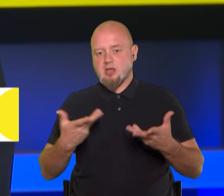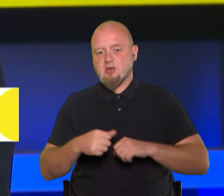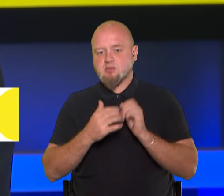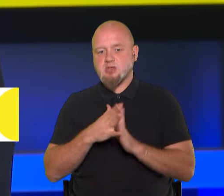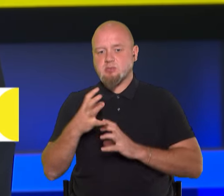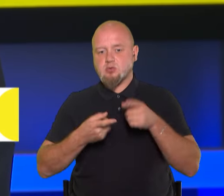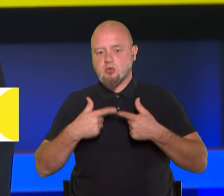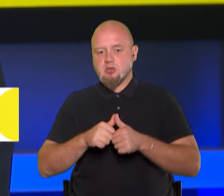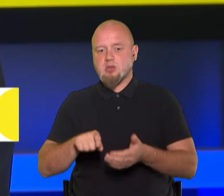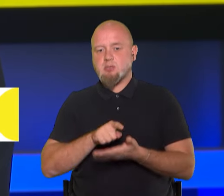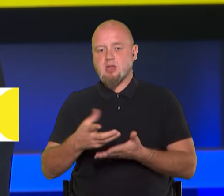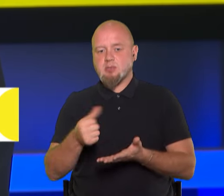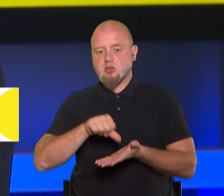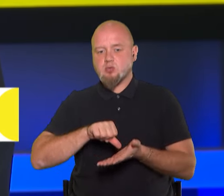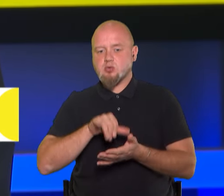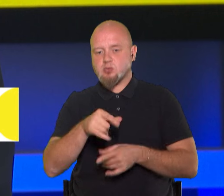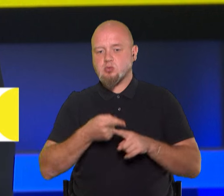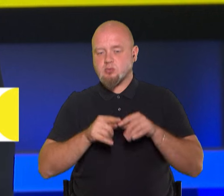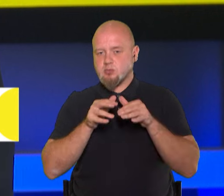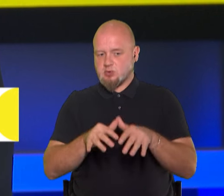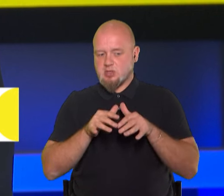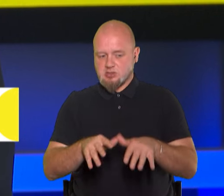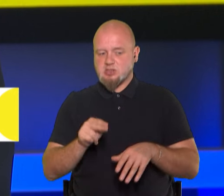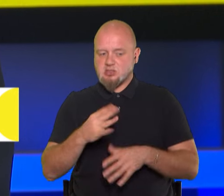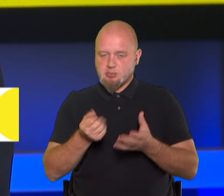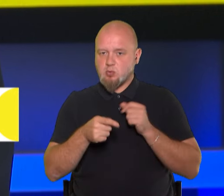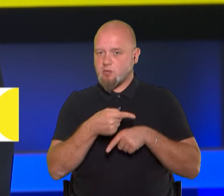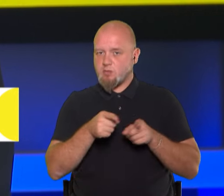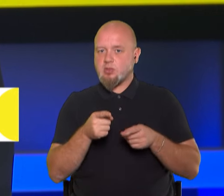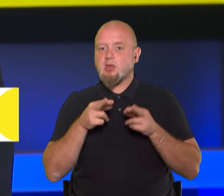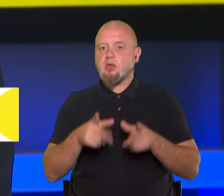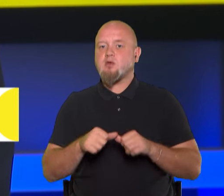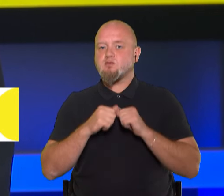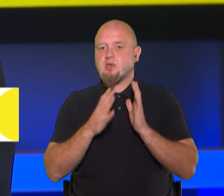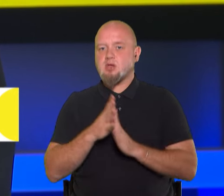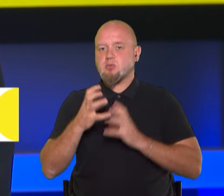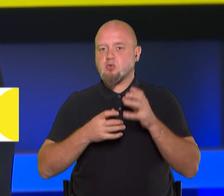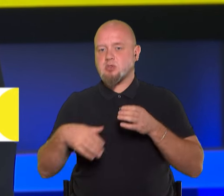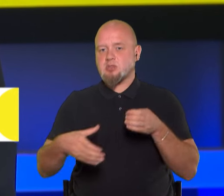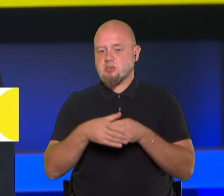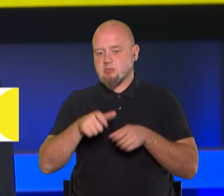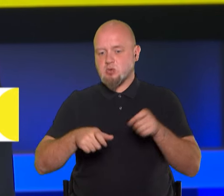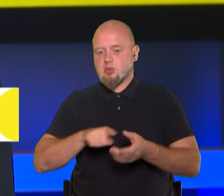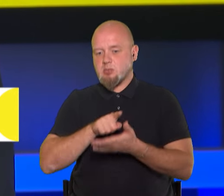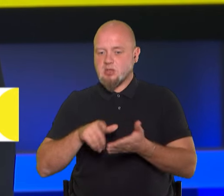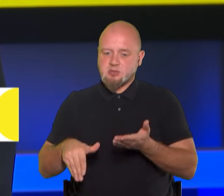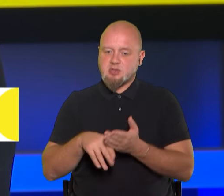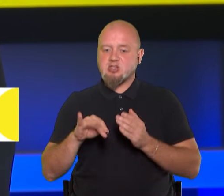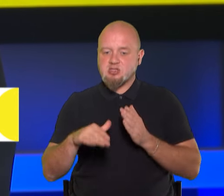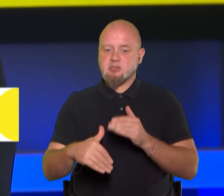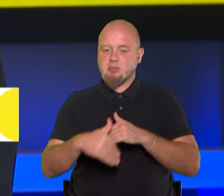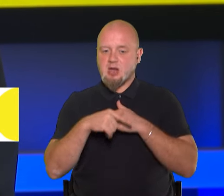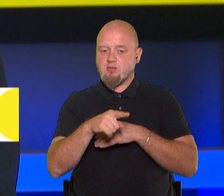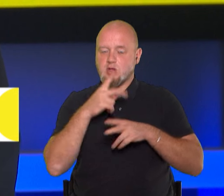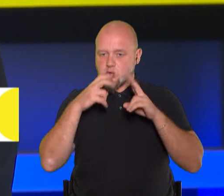організації мали б брати участь у цьому процесі, і чи боруть вони, як взагалі міжнародна спільнота мала б сприяти, і чи сприяє вона